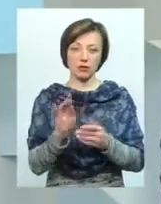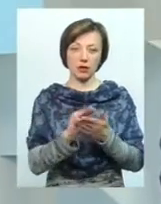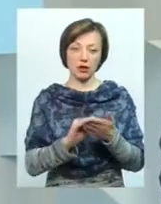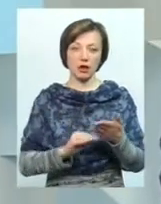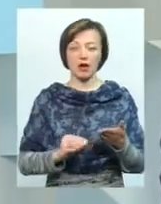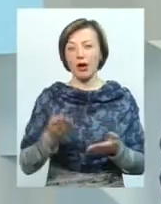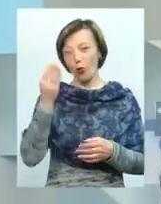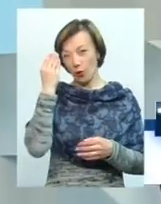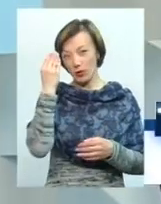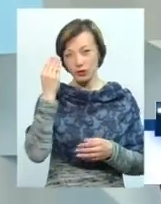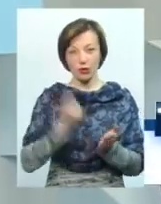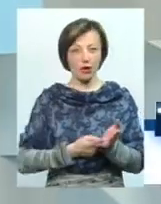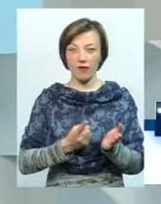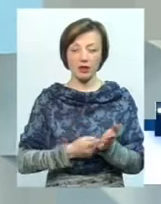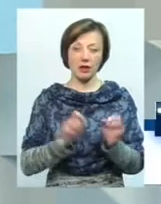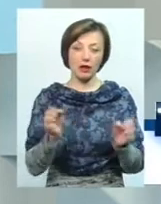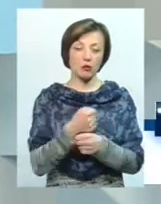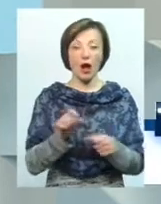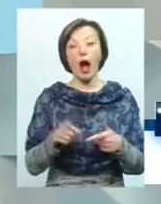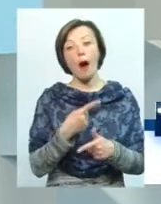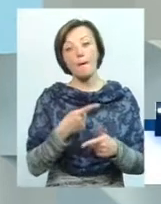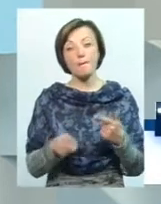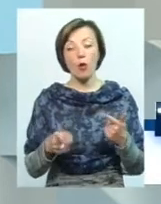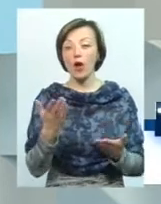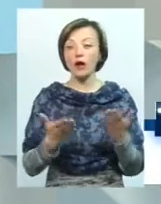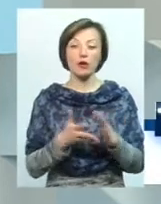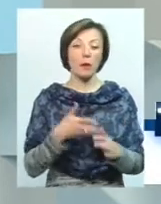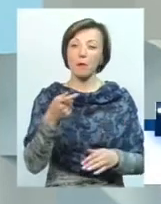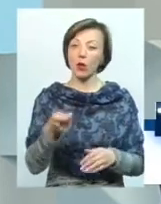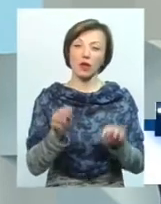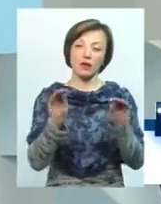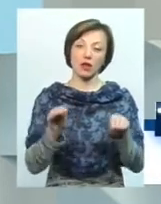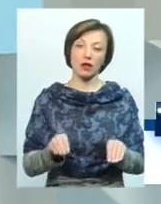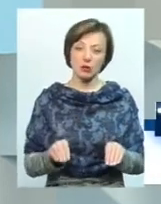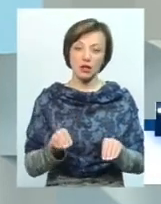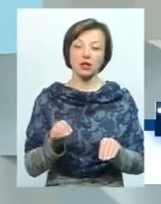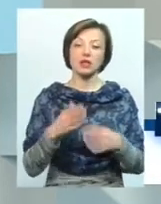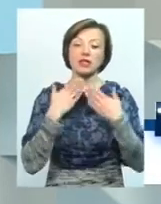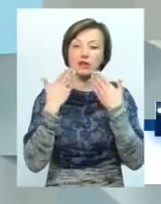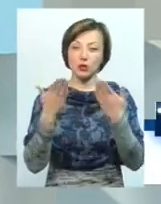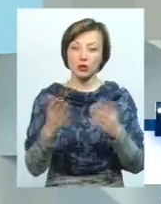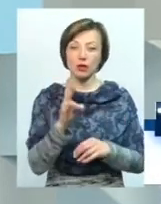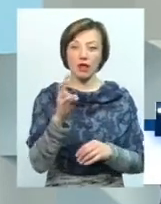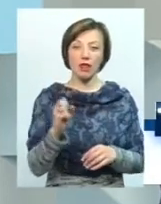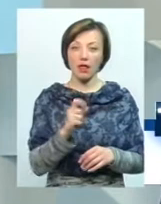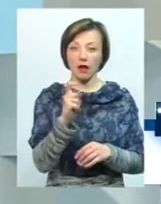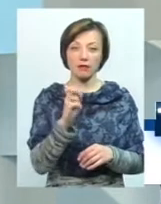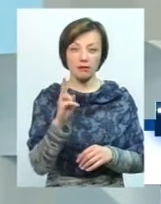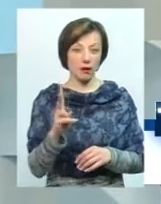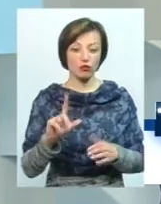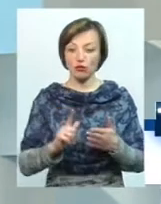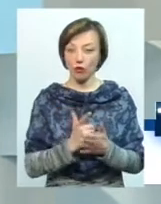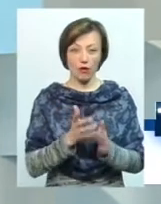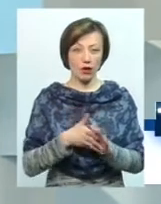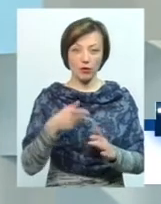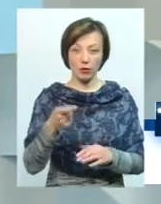будемо реалістами, неможливо. Або, якщо він не подав декларацію, до нього звернулися на ЗК, він знову не подав декларацію,